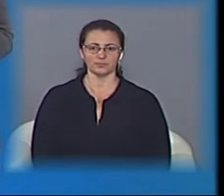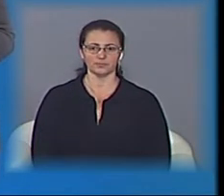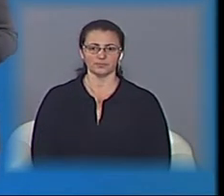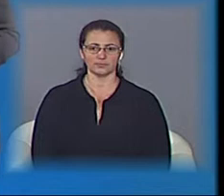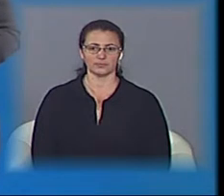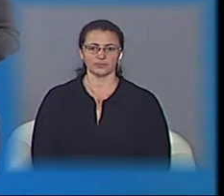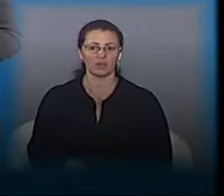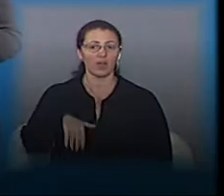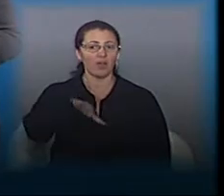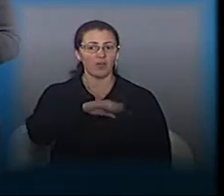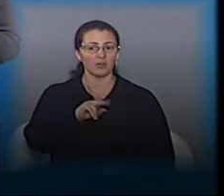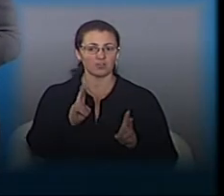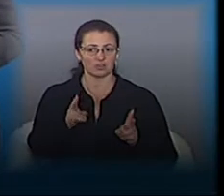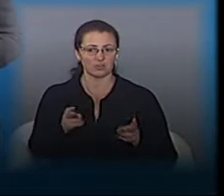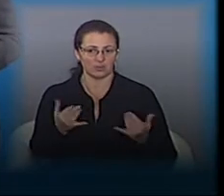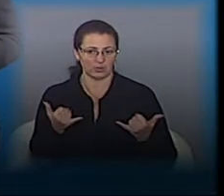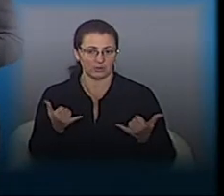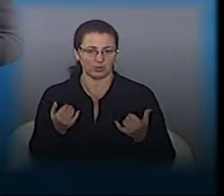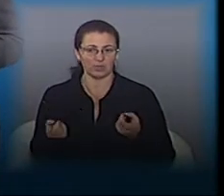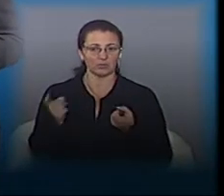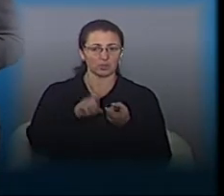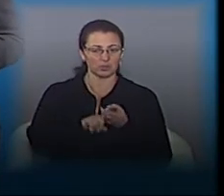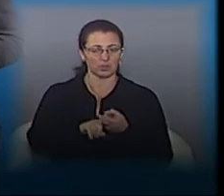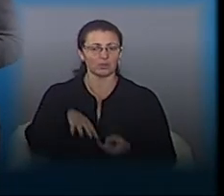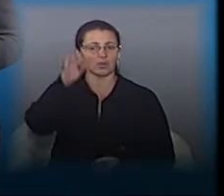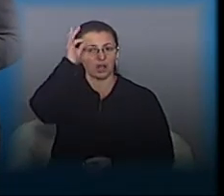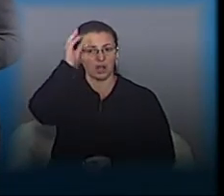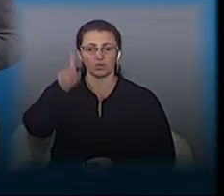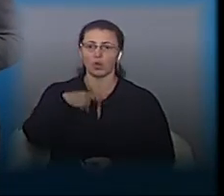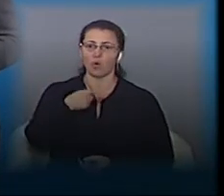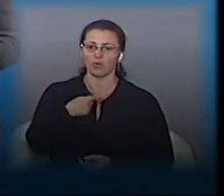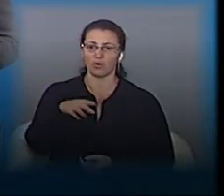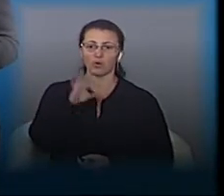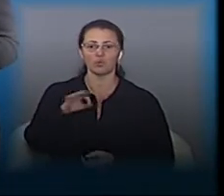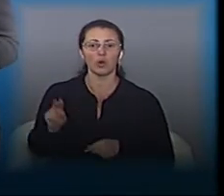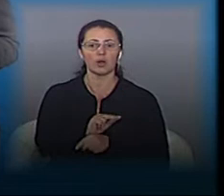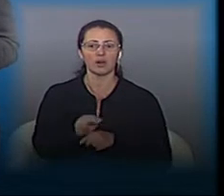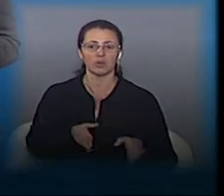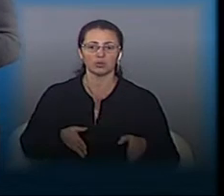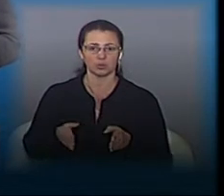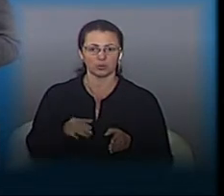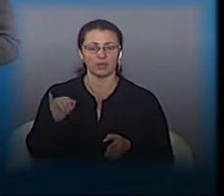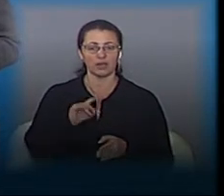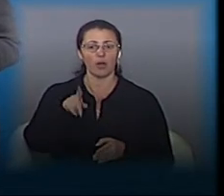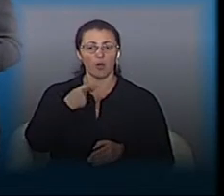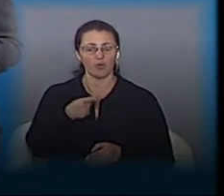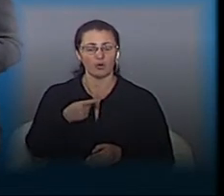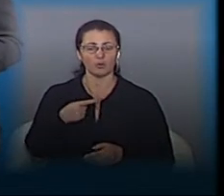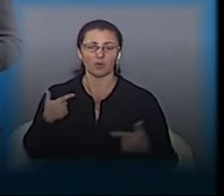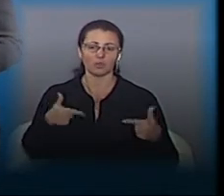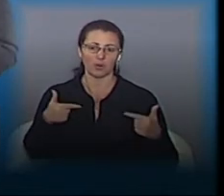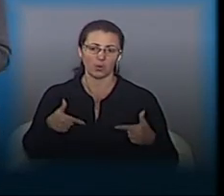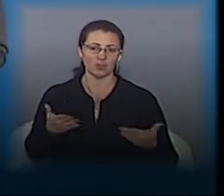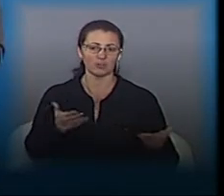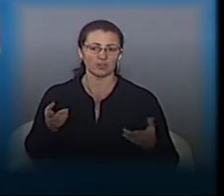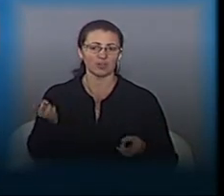Тож, усім, хто щойно до нас долучився, нагадую, що говоримо ми про ремонти доріг і говоримо і обговорюємо про це з гостями, які